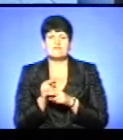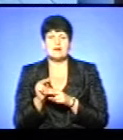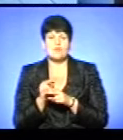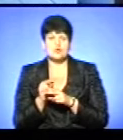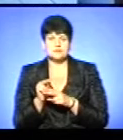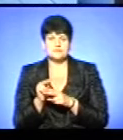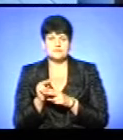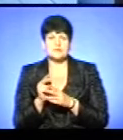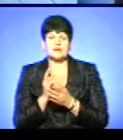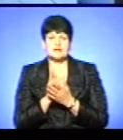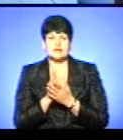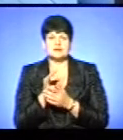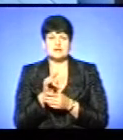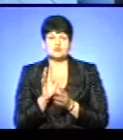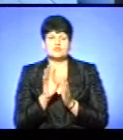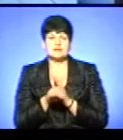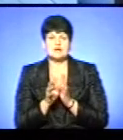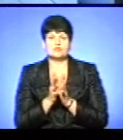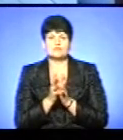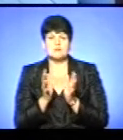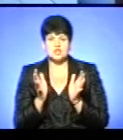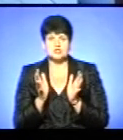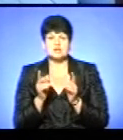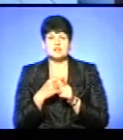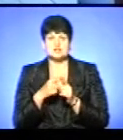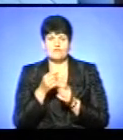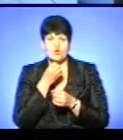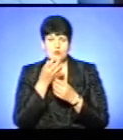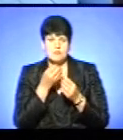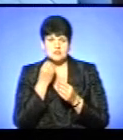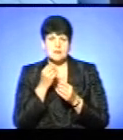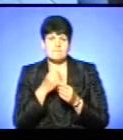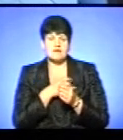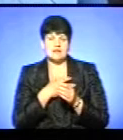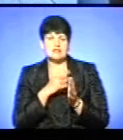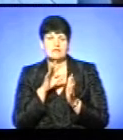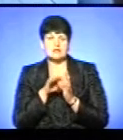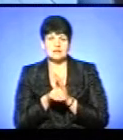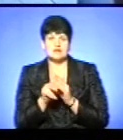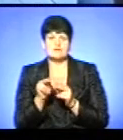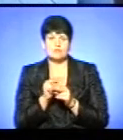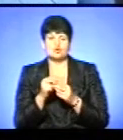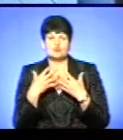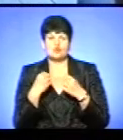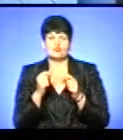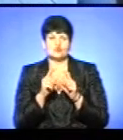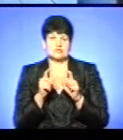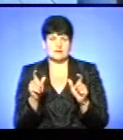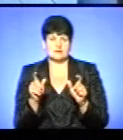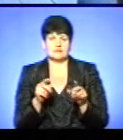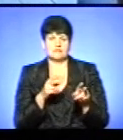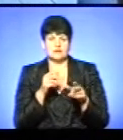Причому навіть є такі, що вкладаються більше, ніж у цьому даному закладі «Ромашка». Приватник вкладає кошти безпосередньо в ремонт зробчого закладу. Ви ввели